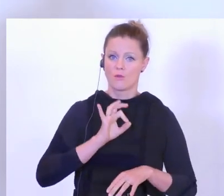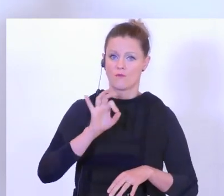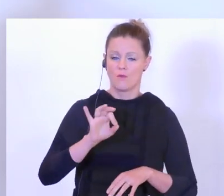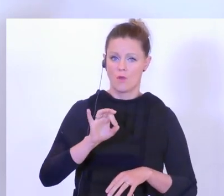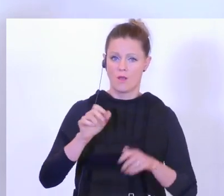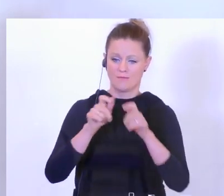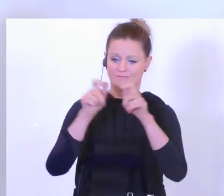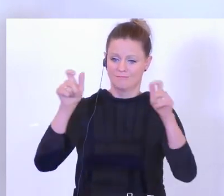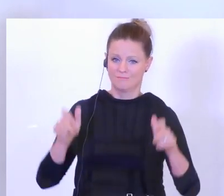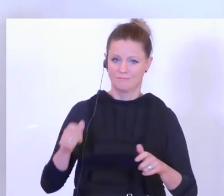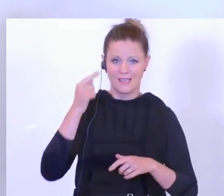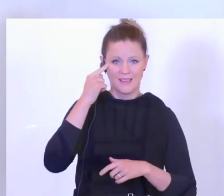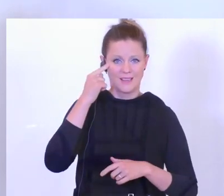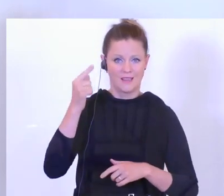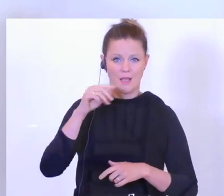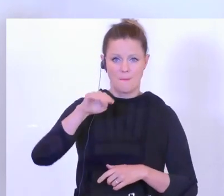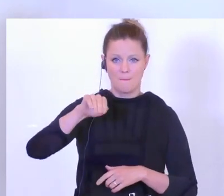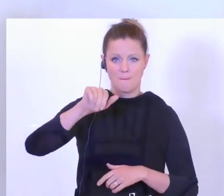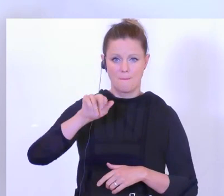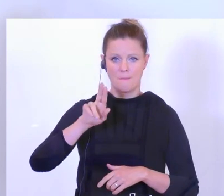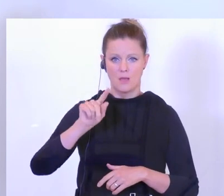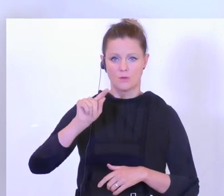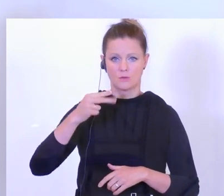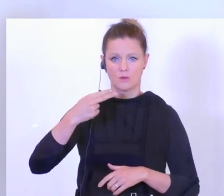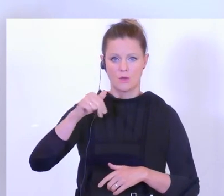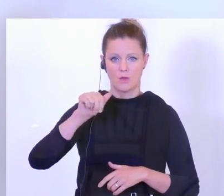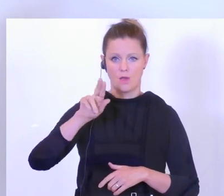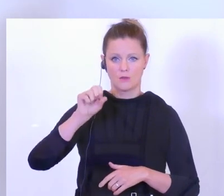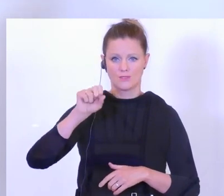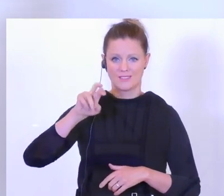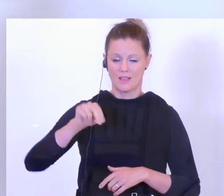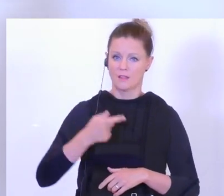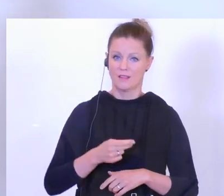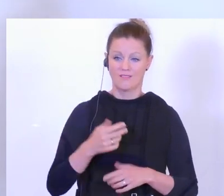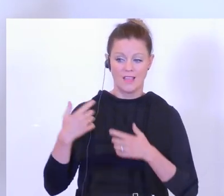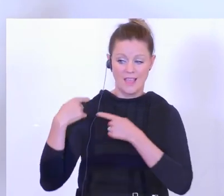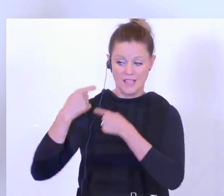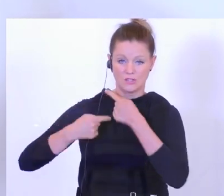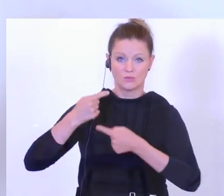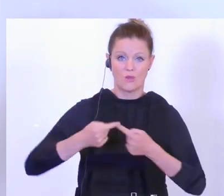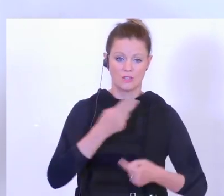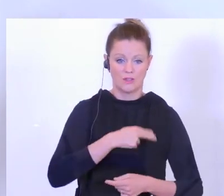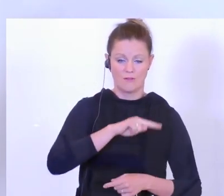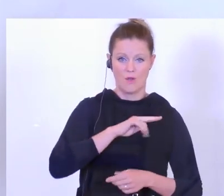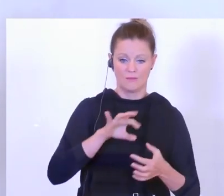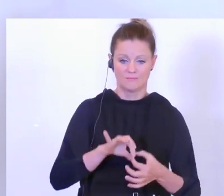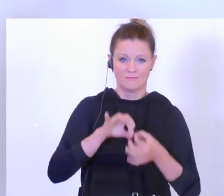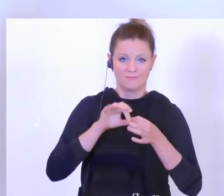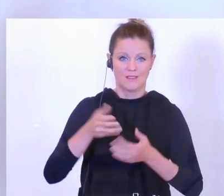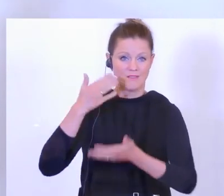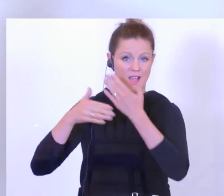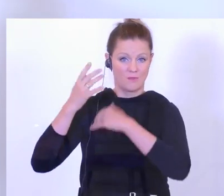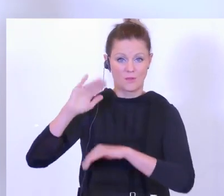Mauthausen. Und genauso aus diesem Bewusstsein der historischen Verantwortung gegenüber der Vergangenheit, dem